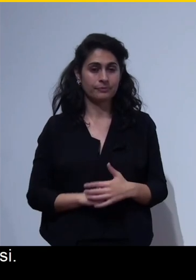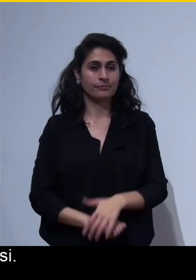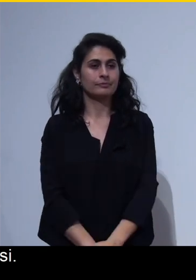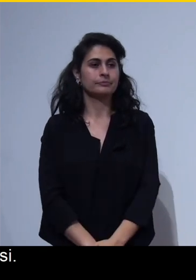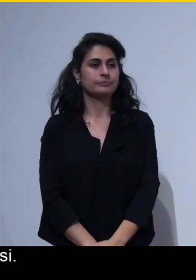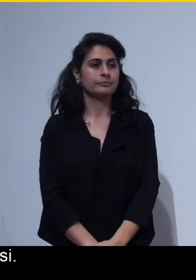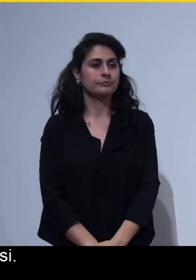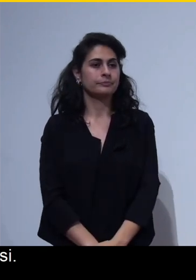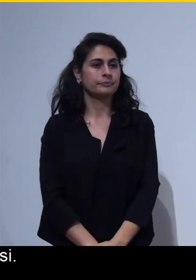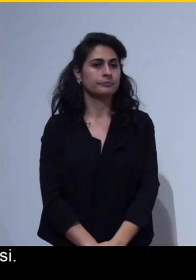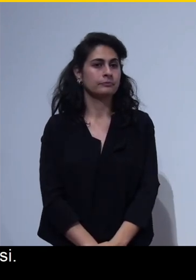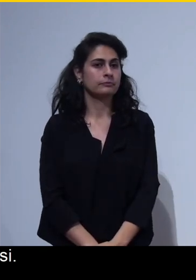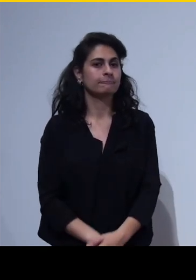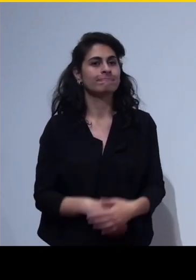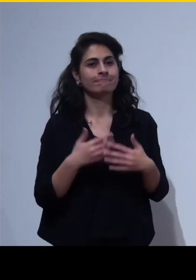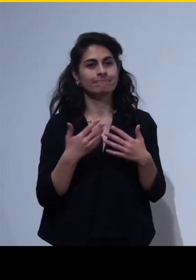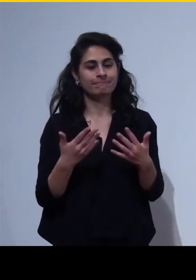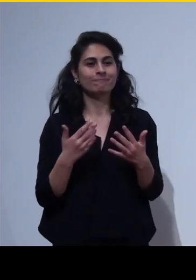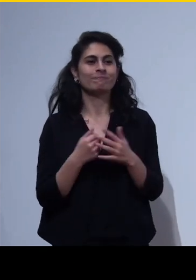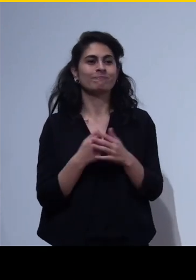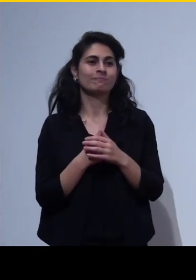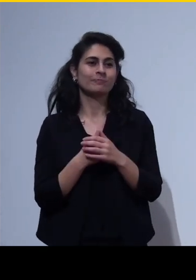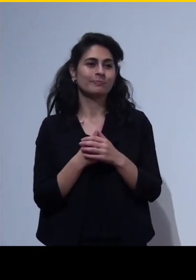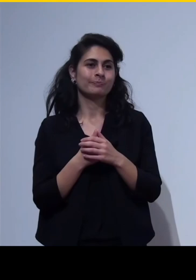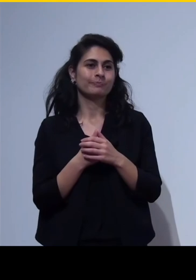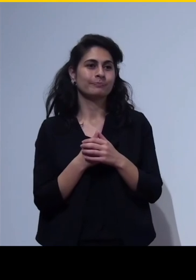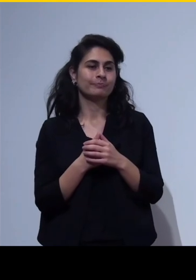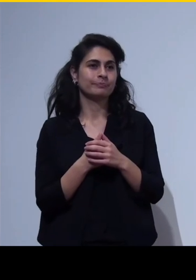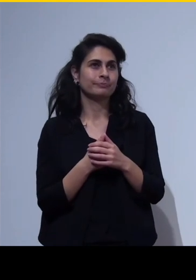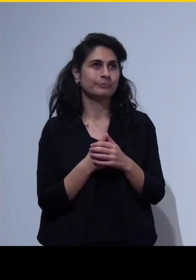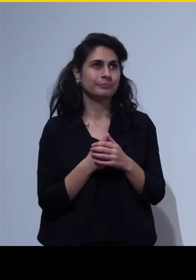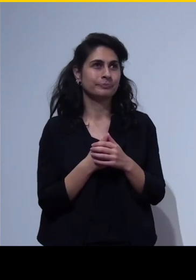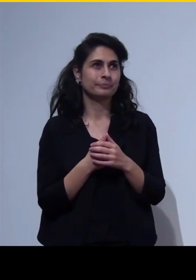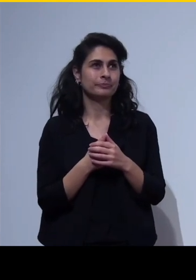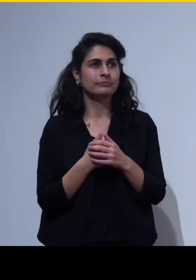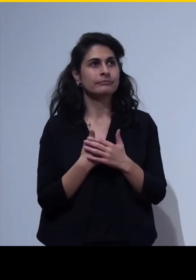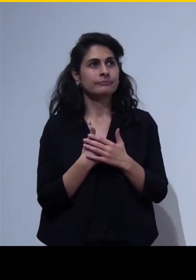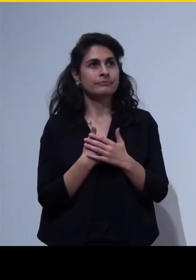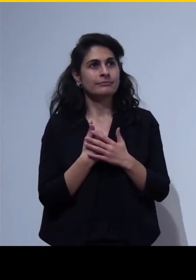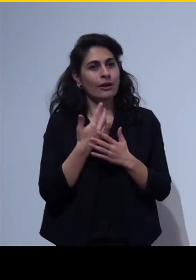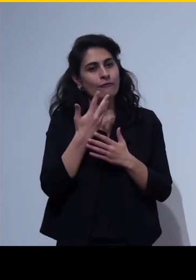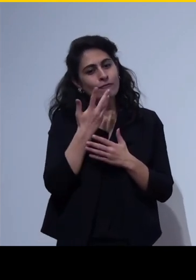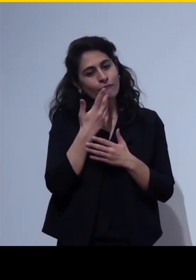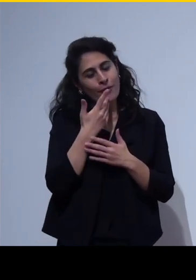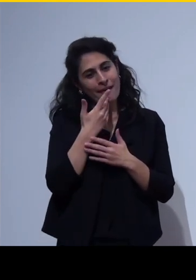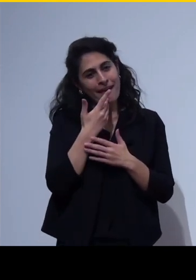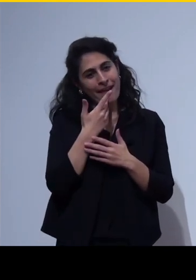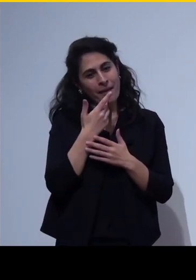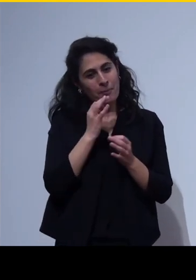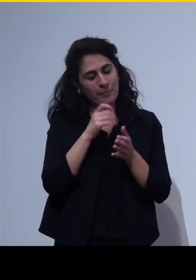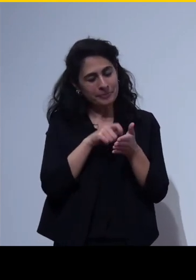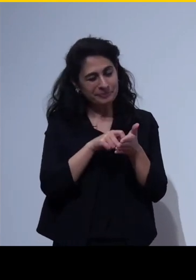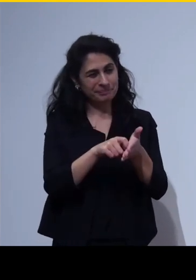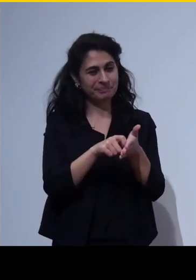ecco io volevo precisare una cosa a cui io credo molto nel senso qui abbiamo fatto un